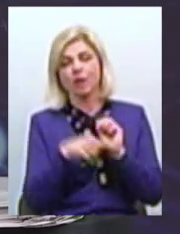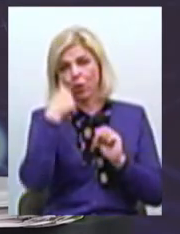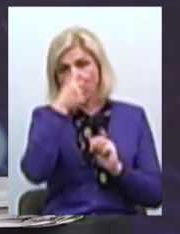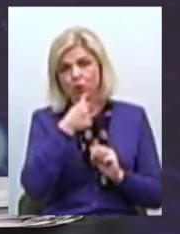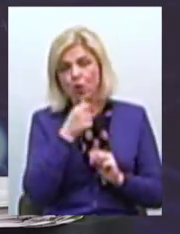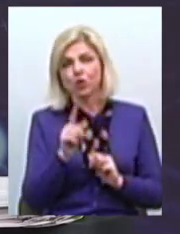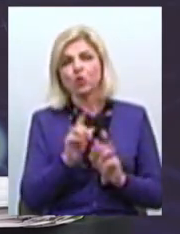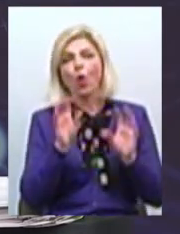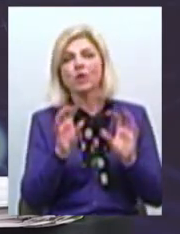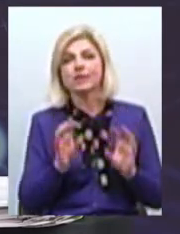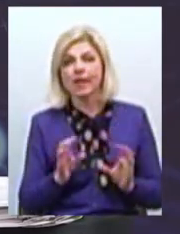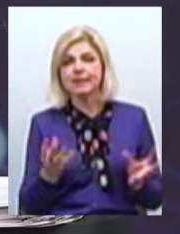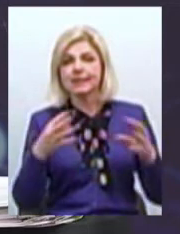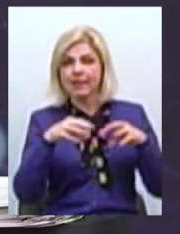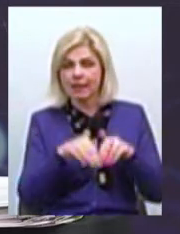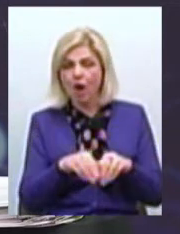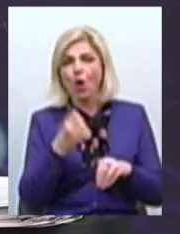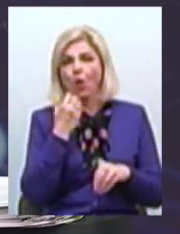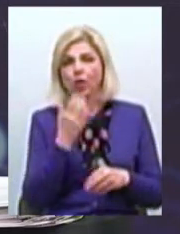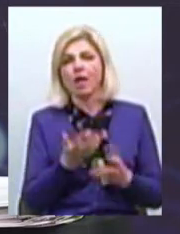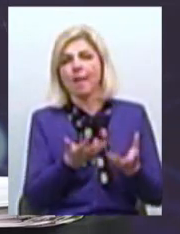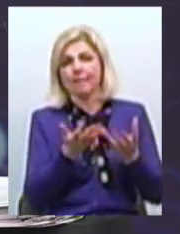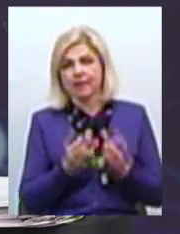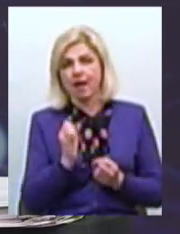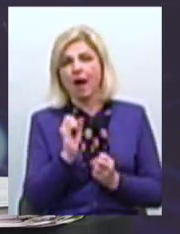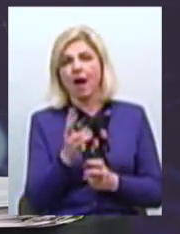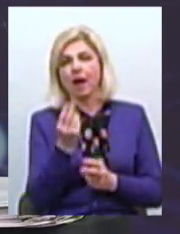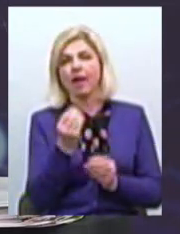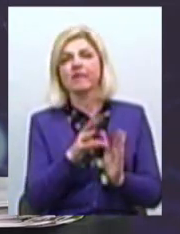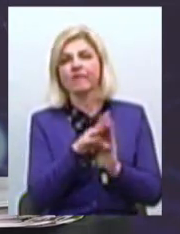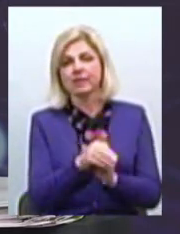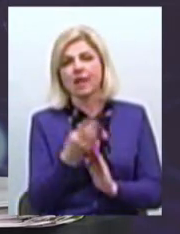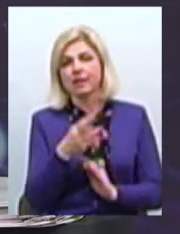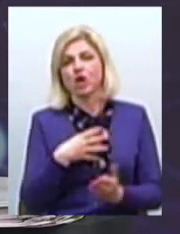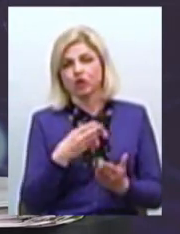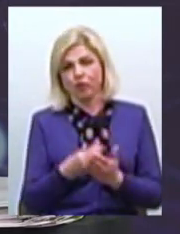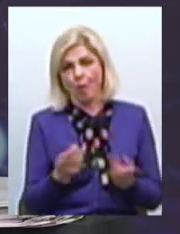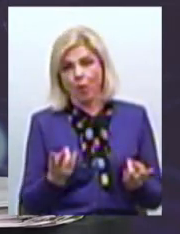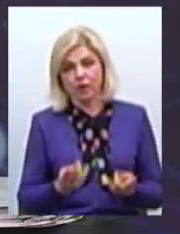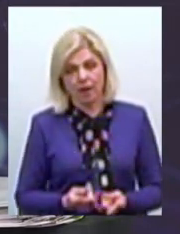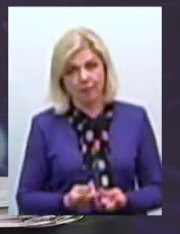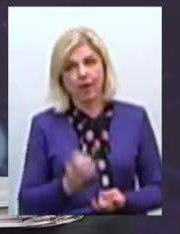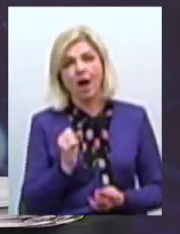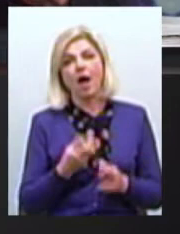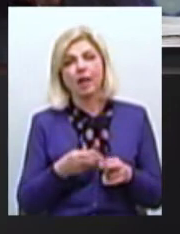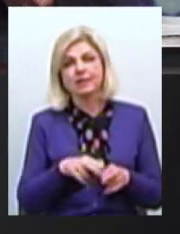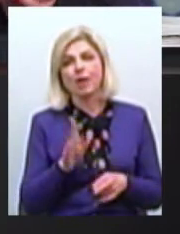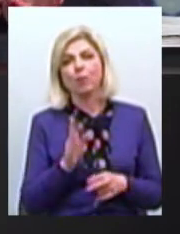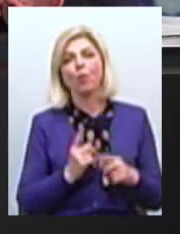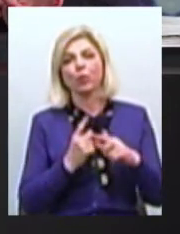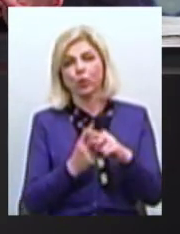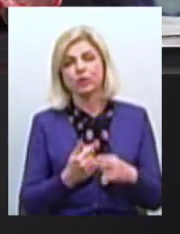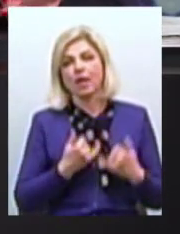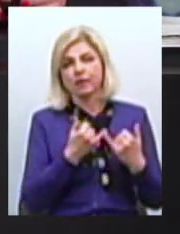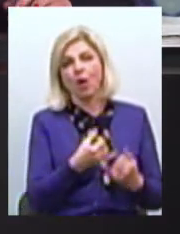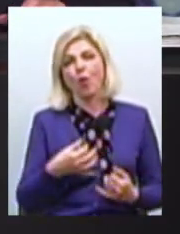концесія – це коли є концесіат, який бере як інвестор його для своїх потреб Але це вже буде плюс для обласної